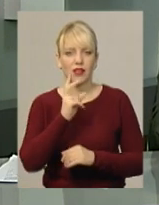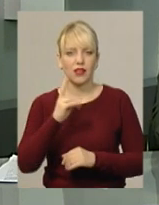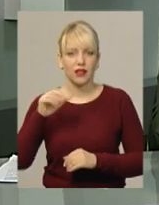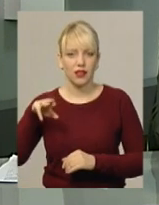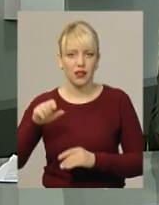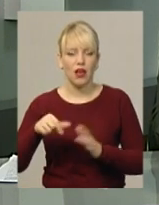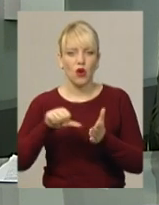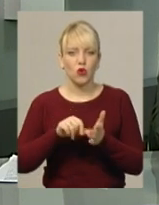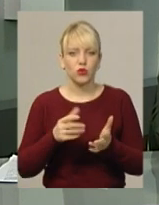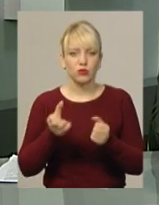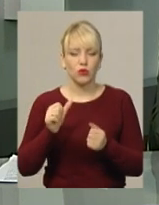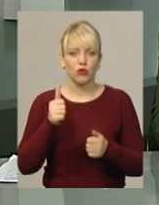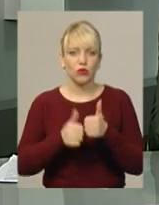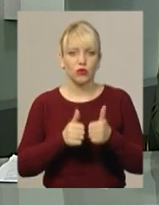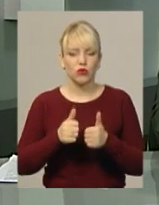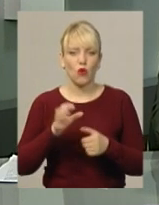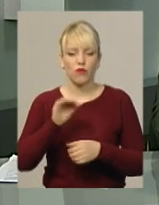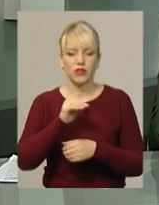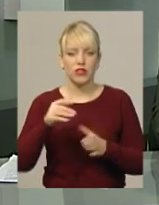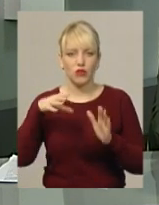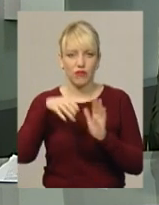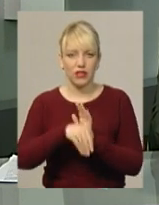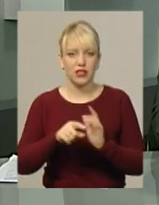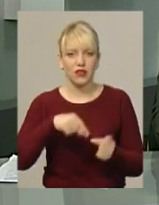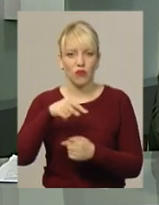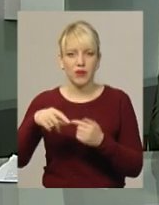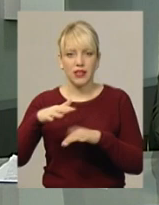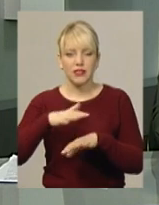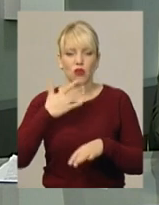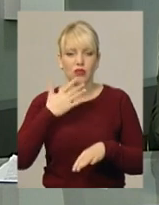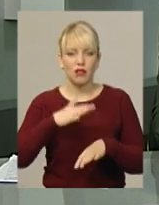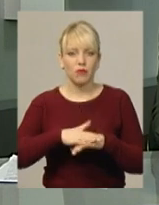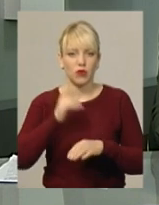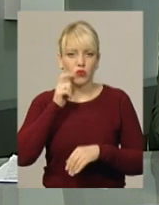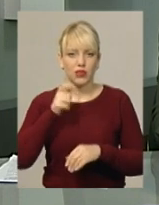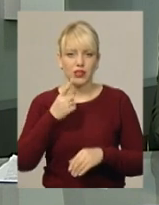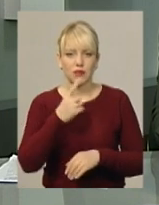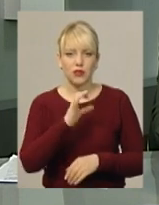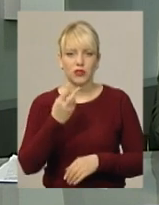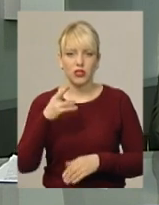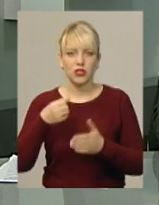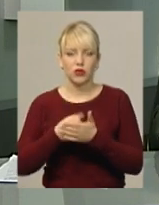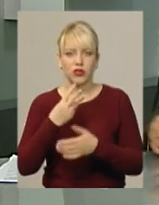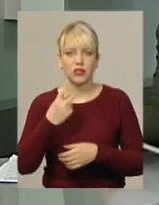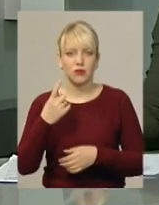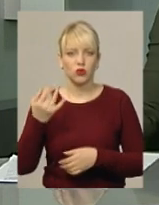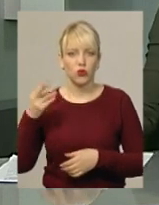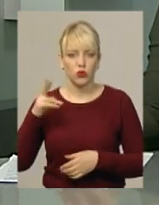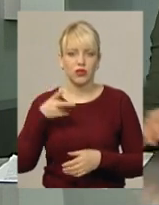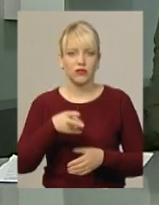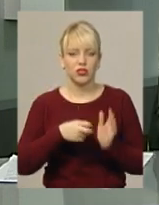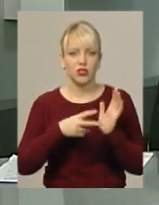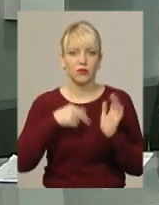у конкурсі беруть монети, офіційно введені в обіг Національним банком України з 1 січня до 31 грудня 2017 року.